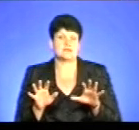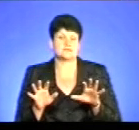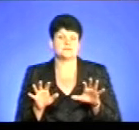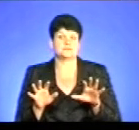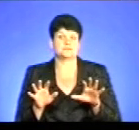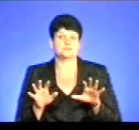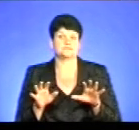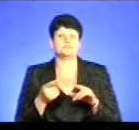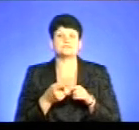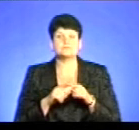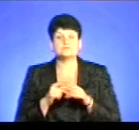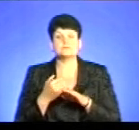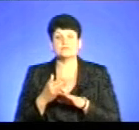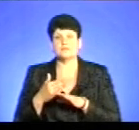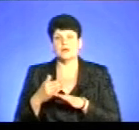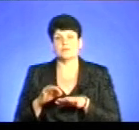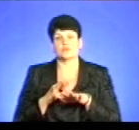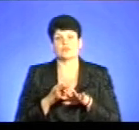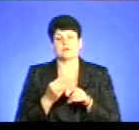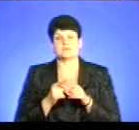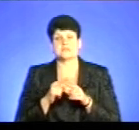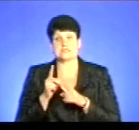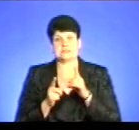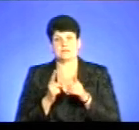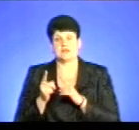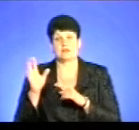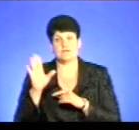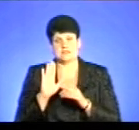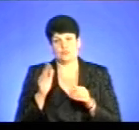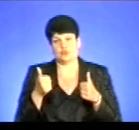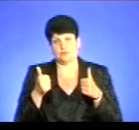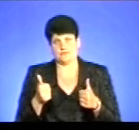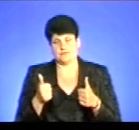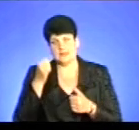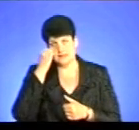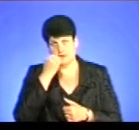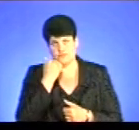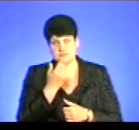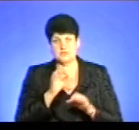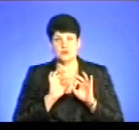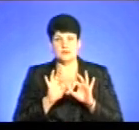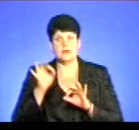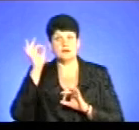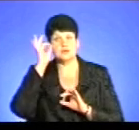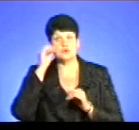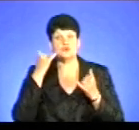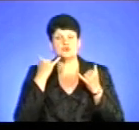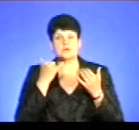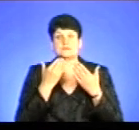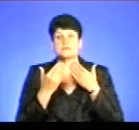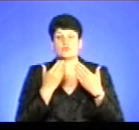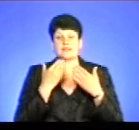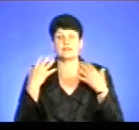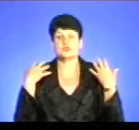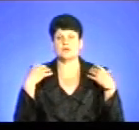Тобто, ми це поетапно якраз проводимо, ці зміни. І я думаю, що все буде в нас гаразд. Я дякую вам за роз'яснення. І нагадаю, що сьогодні ми спілкувалися